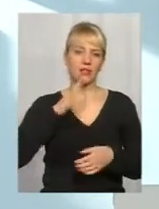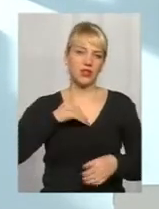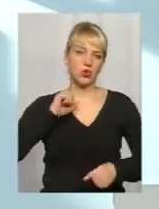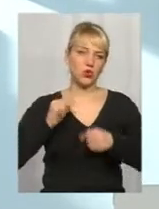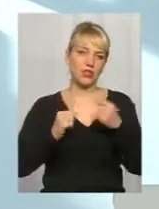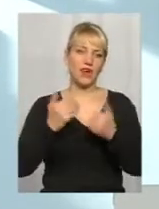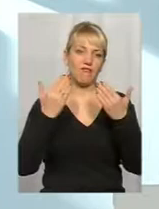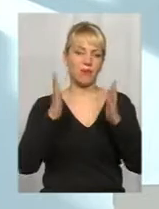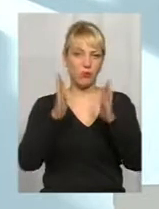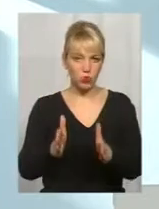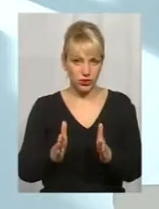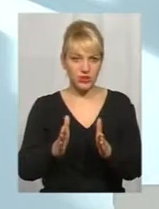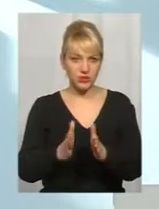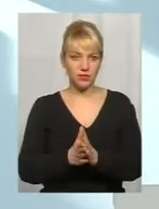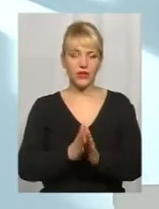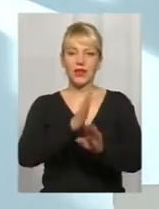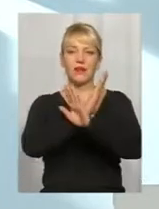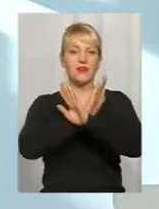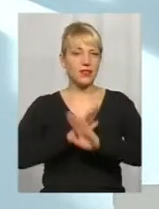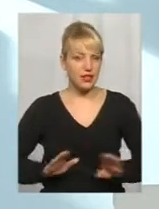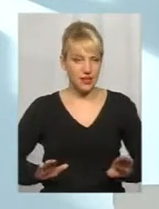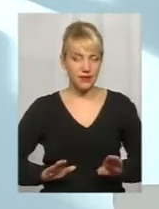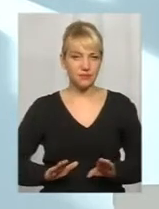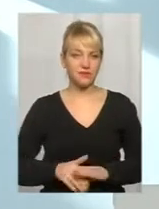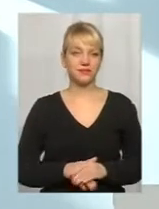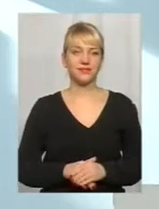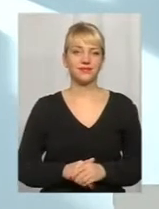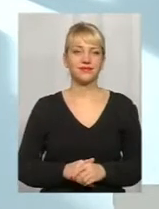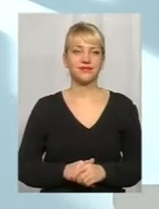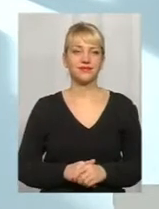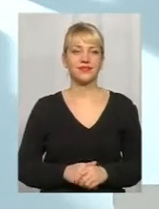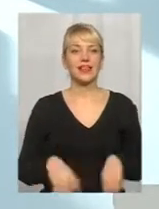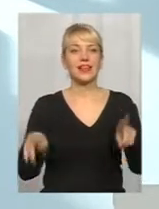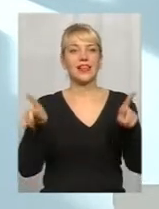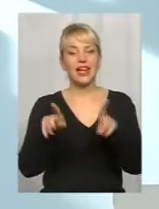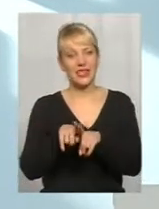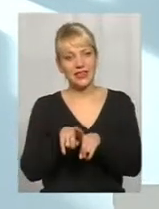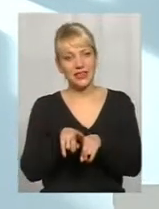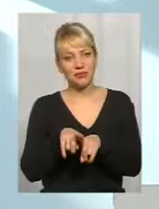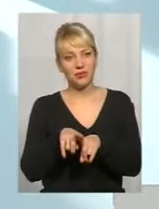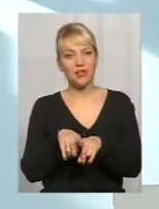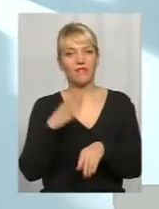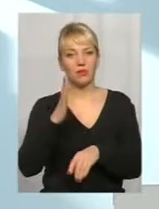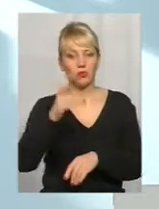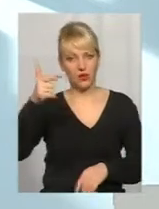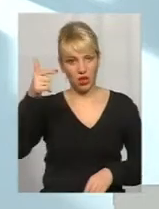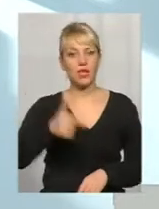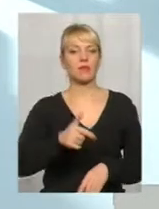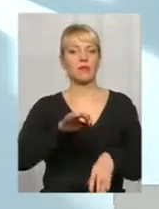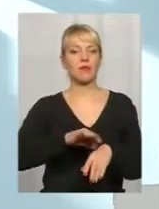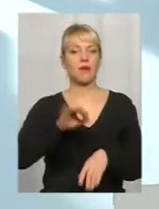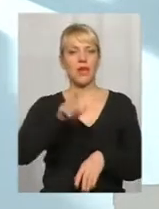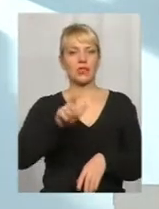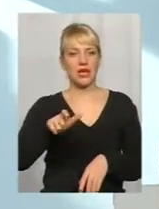будете не, скажем так, не такими, вы будете грамотными пациентами.